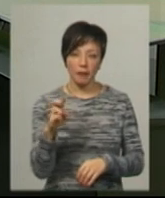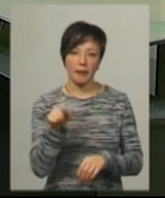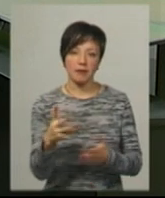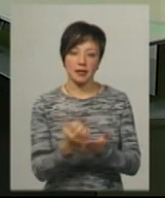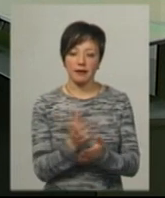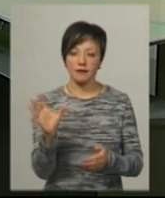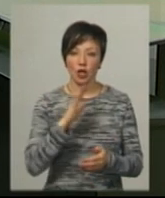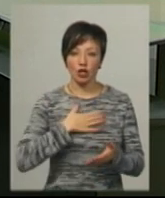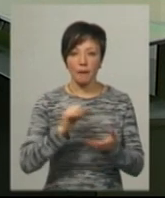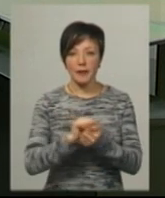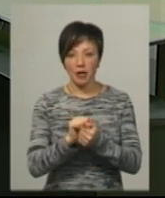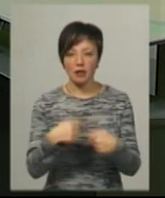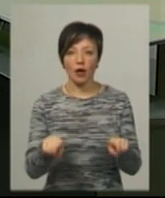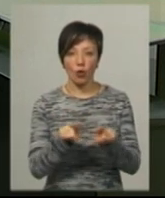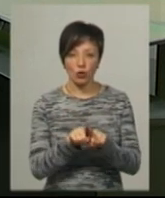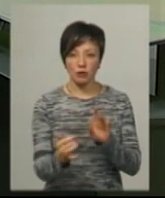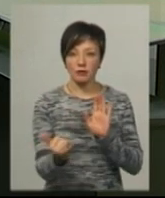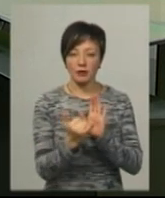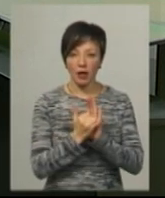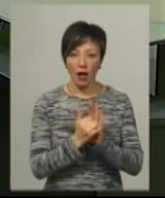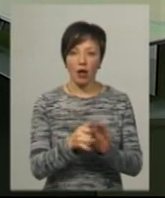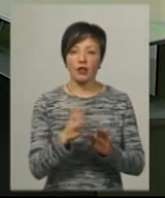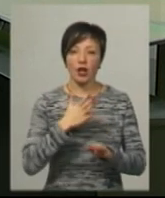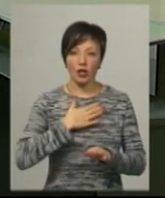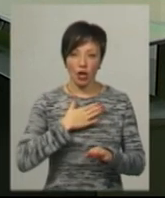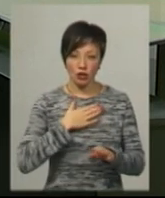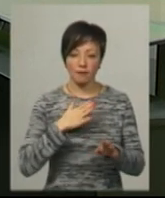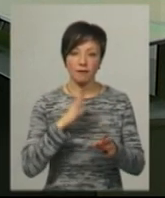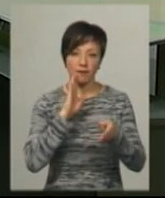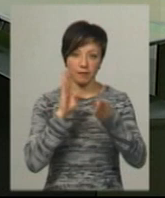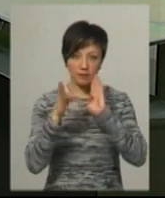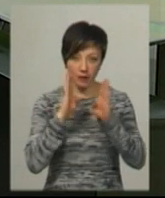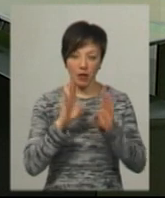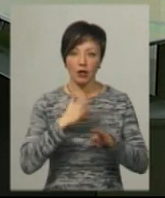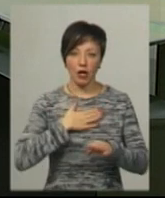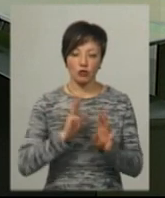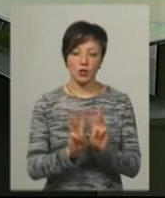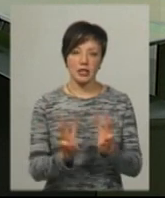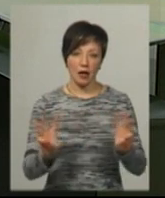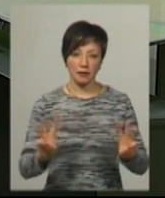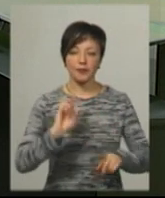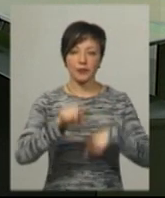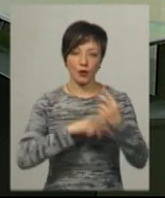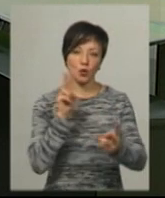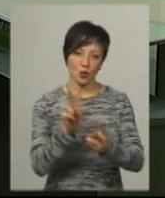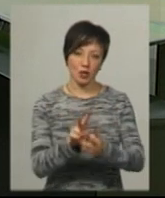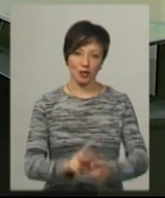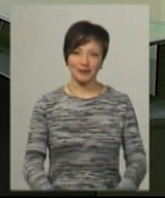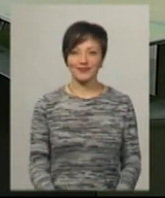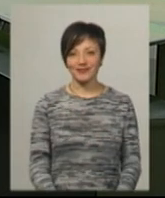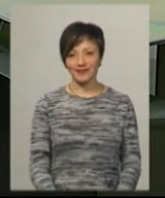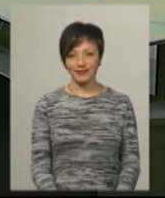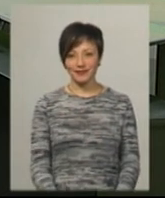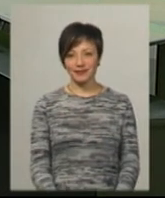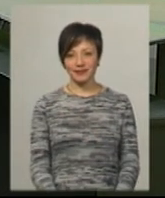і всі наші матеріали, які також розташовані на нашій сторінці у Facebook та на нашому сайті. До зустрічі о 20.30.